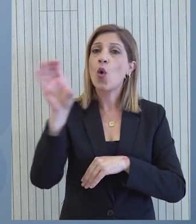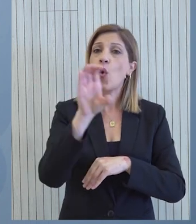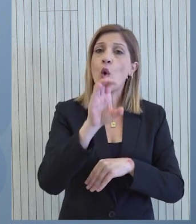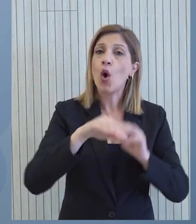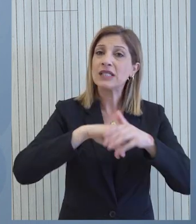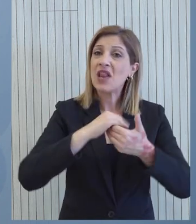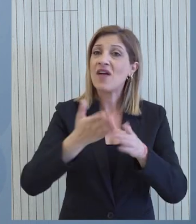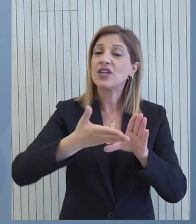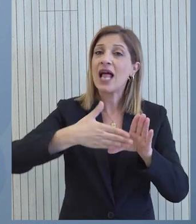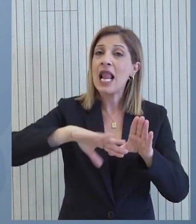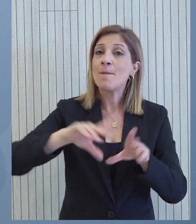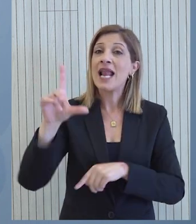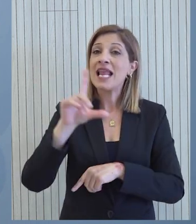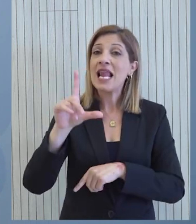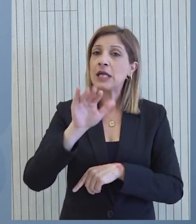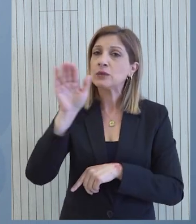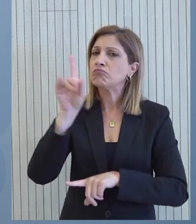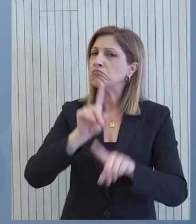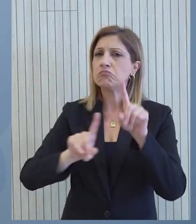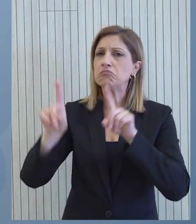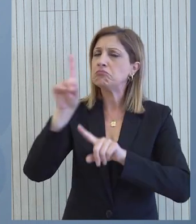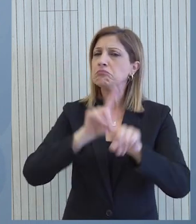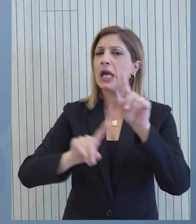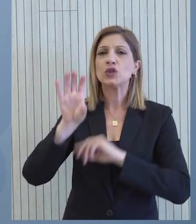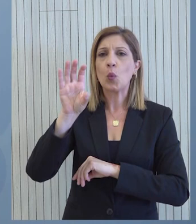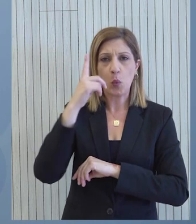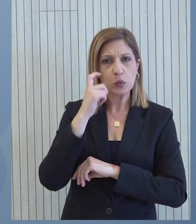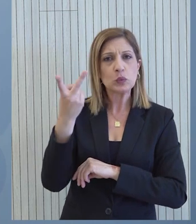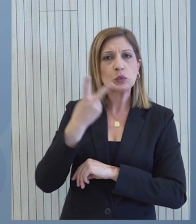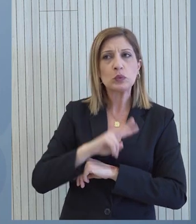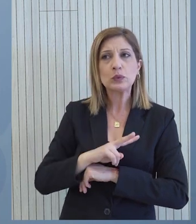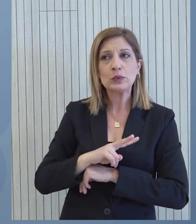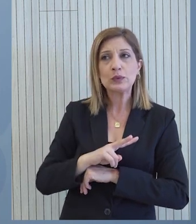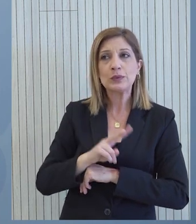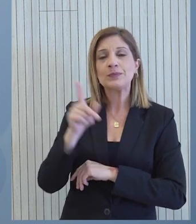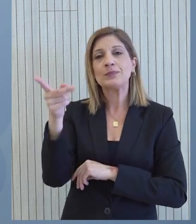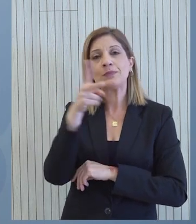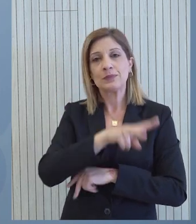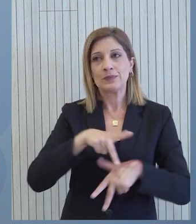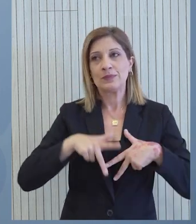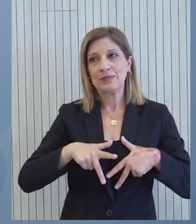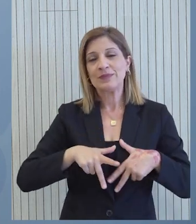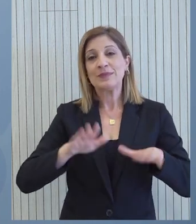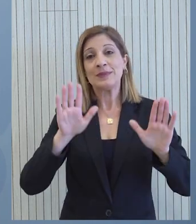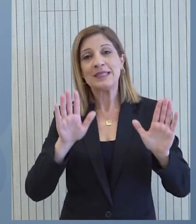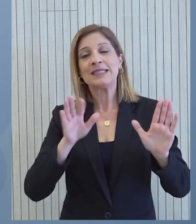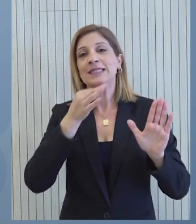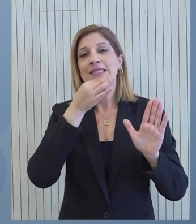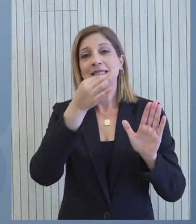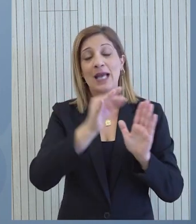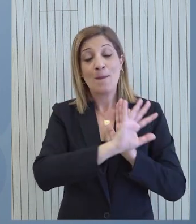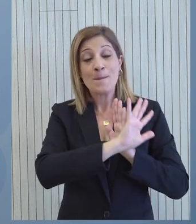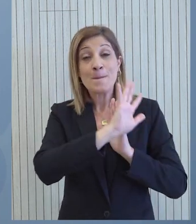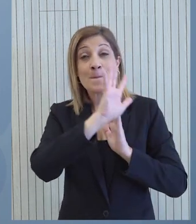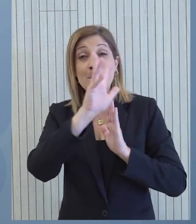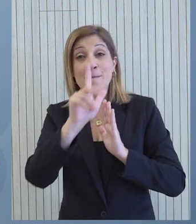για το λιμάνο της Λάδας Κιες είναι αυτές οι χώρες μέχρι στιγμής Ενταλαμβάνεστε και θα πρέπει να το επαναλάβω ότι μέχρι